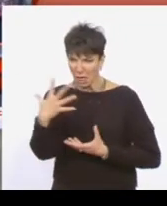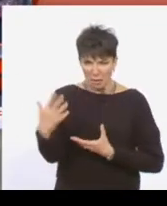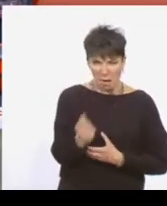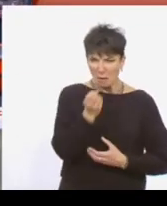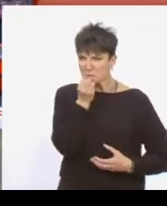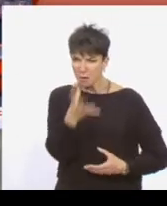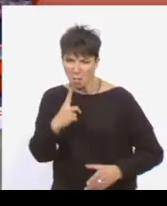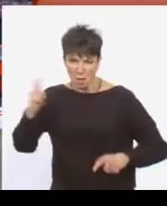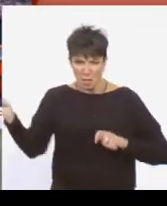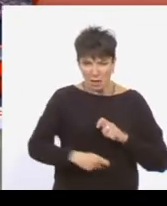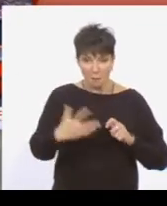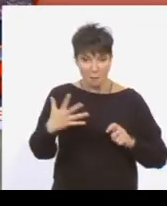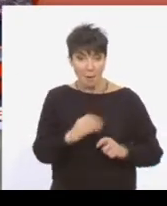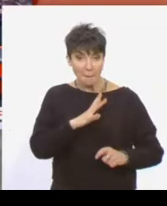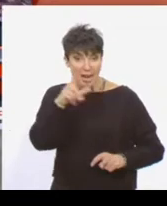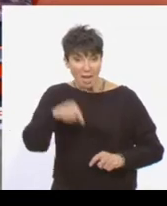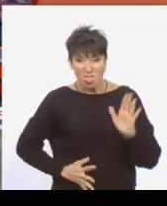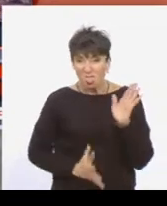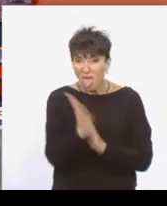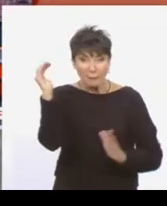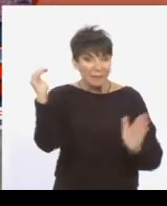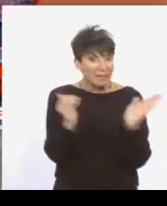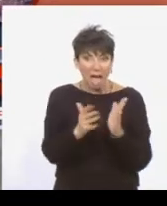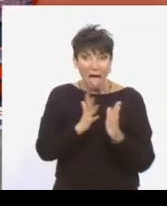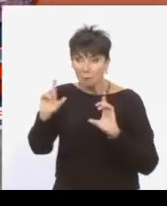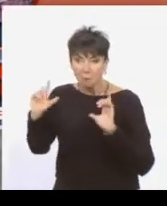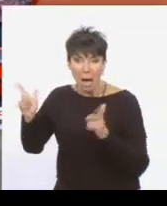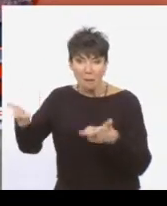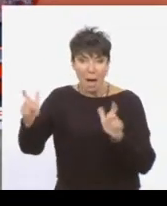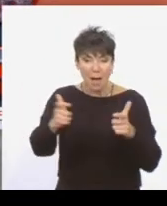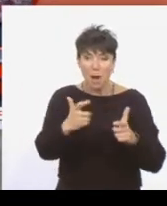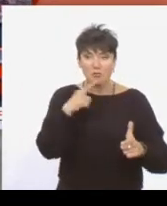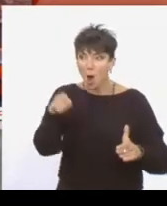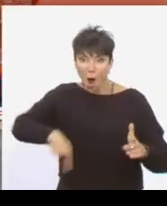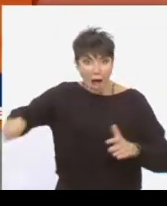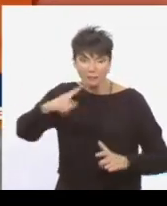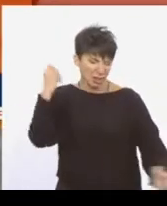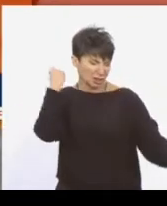ενημέρωσεις, μέχρι σήμερα έχουν γίνει 15.000 συλλήψεις πολιτών οι οποίοι εναντιώνονται στον πόλεμο.